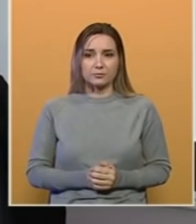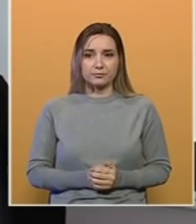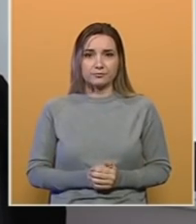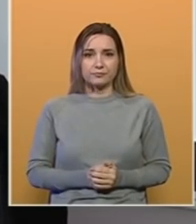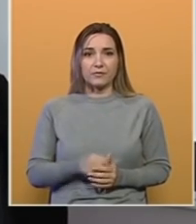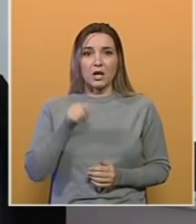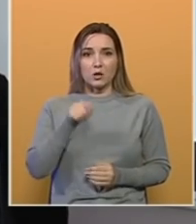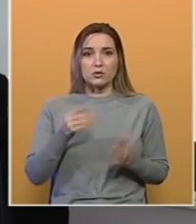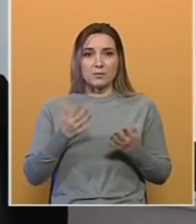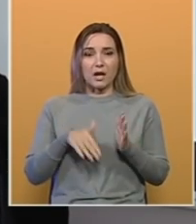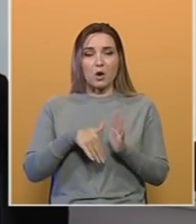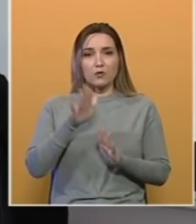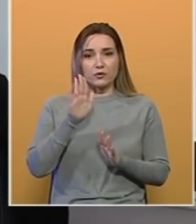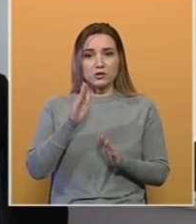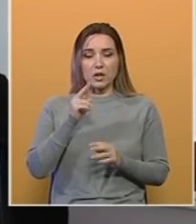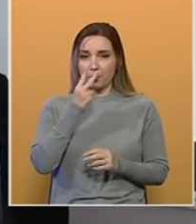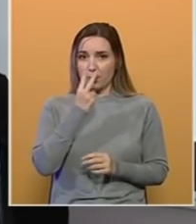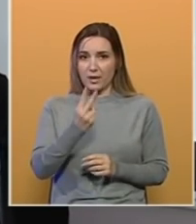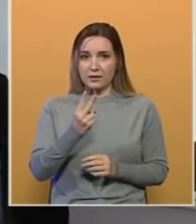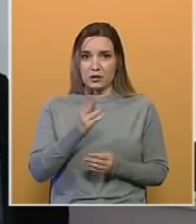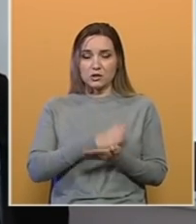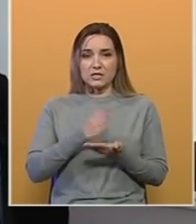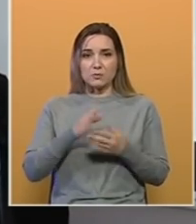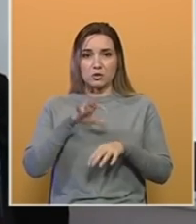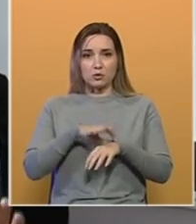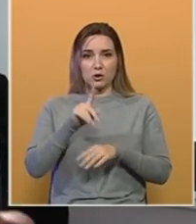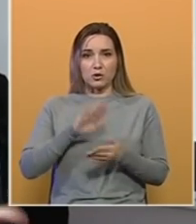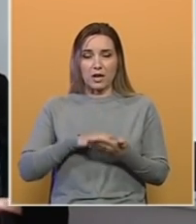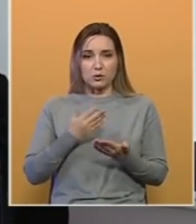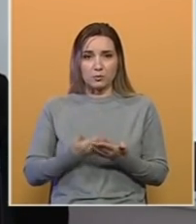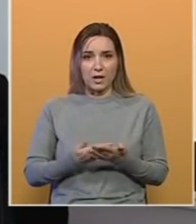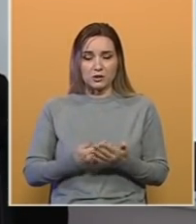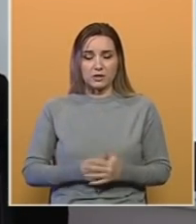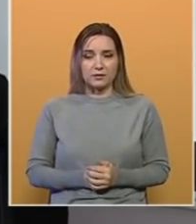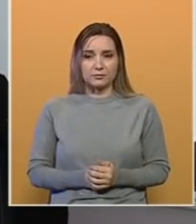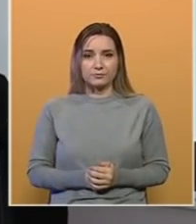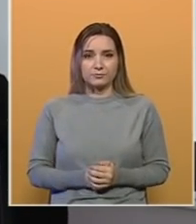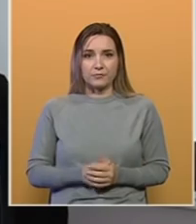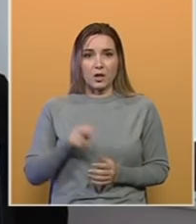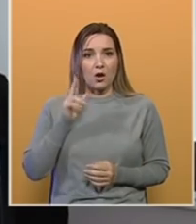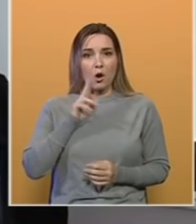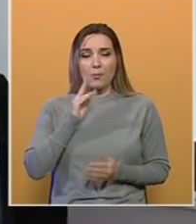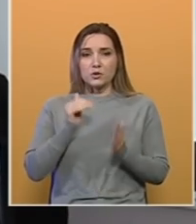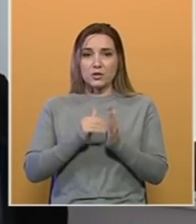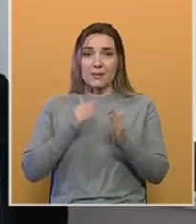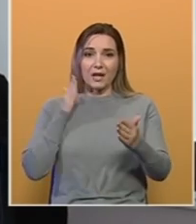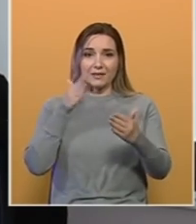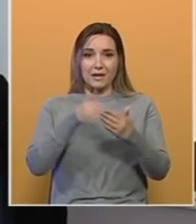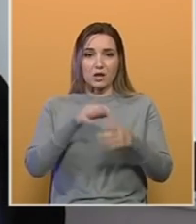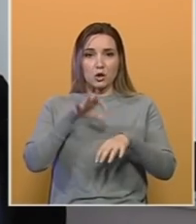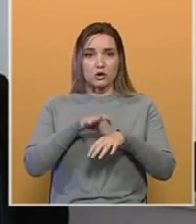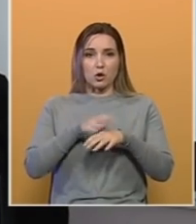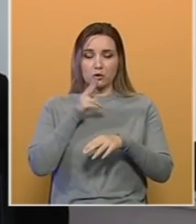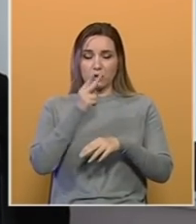I tu sam kao više pomatračena između doktora i tumača. Obično treba direktno da se doktor